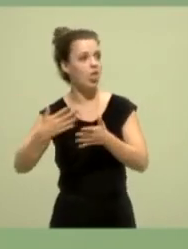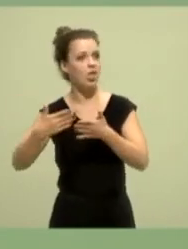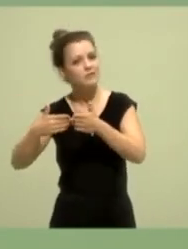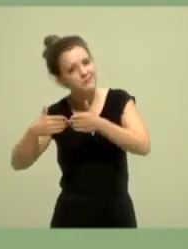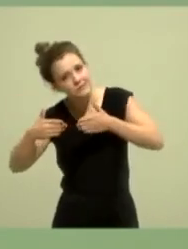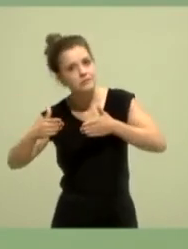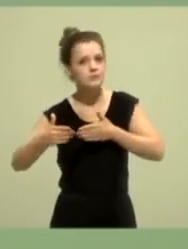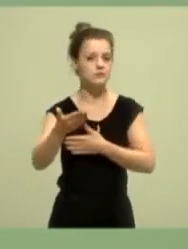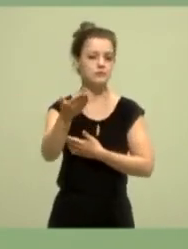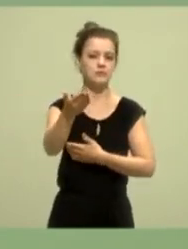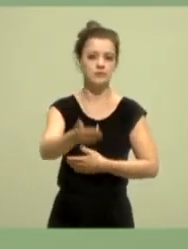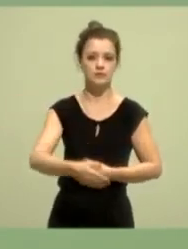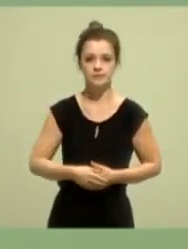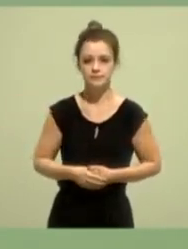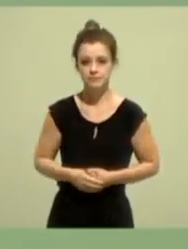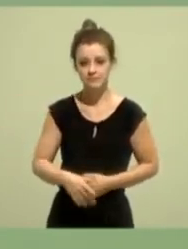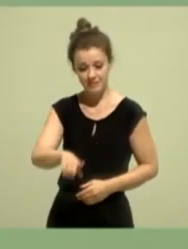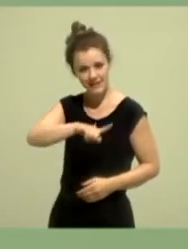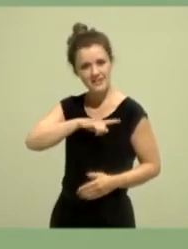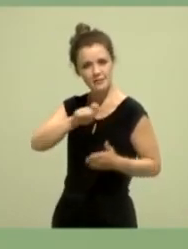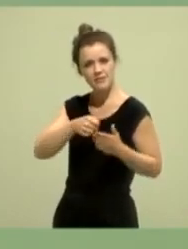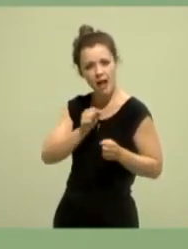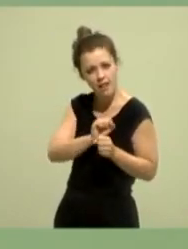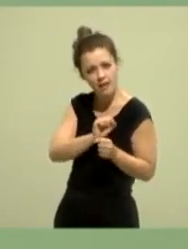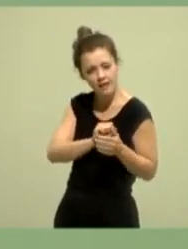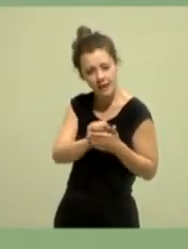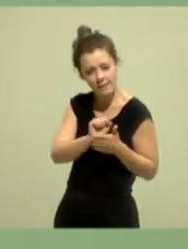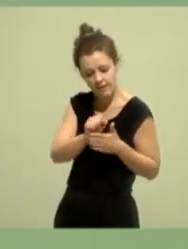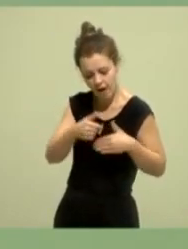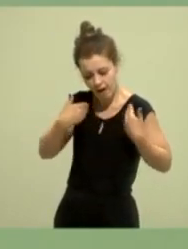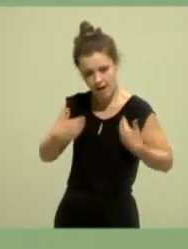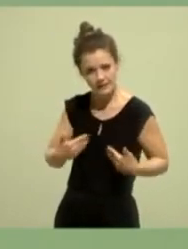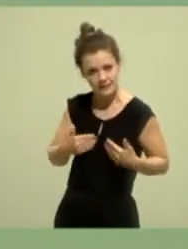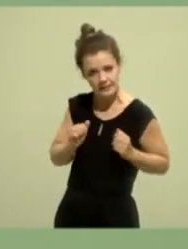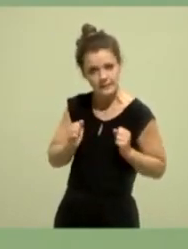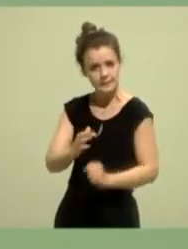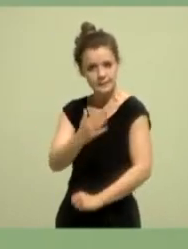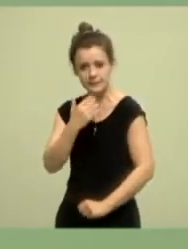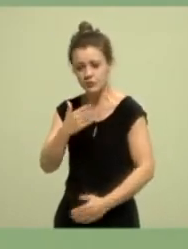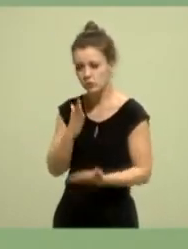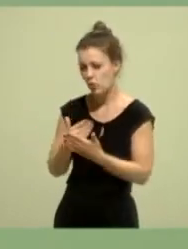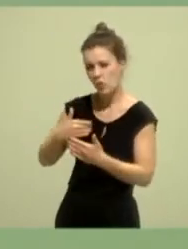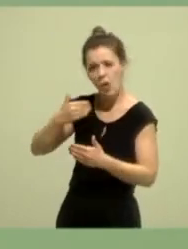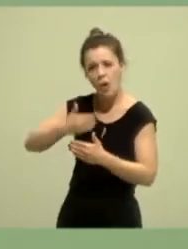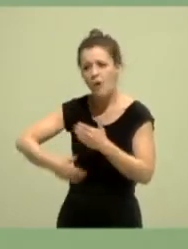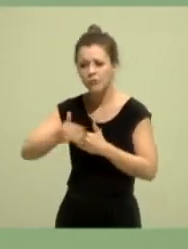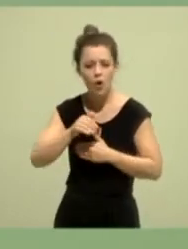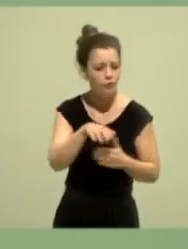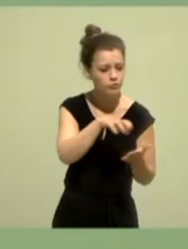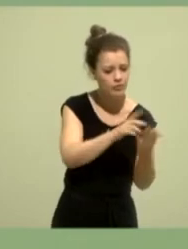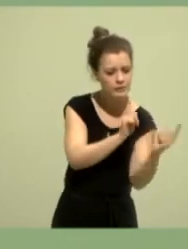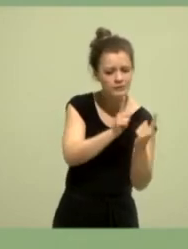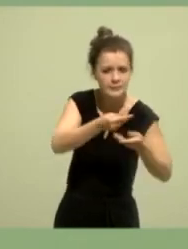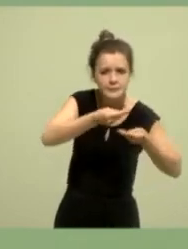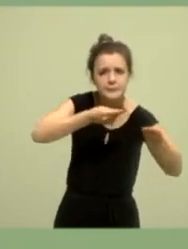Als engagierte Wahlkämpferin habe ich vielfach unsere politischen Ideen vor Ort diskutiert und vertreten, besonders bei uns in